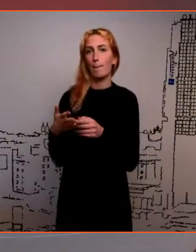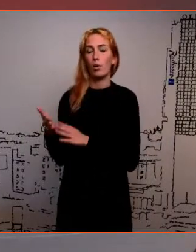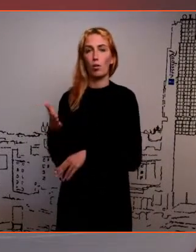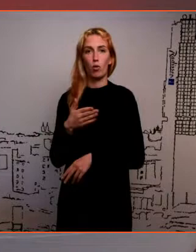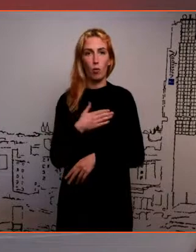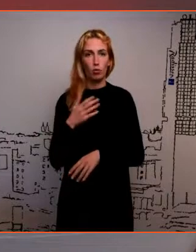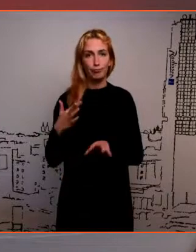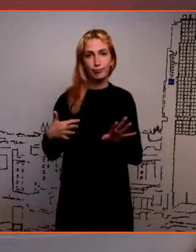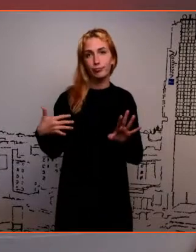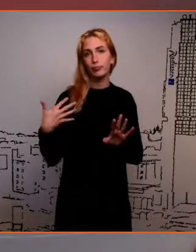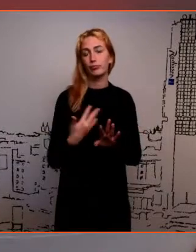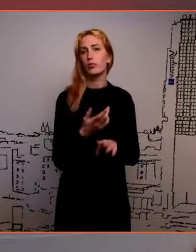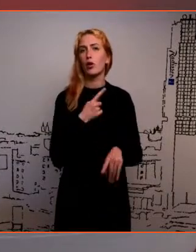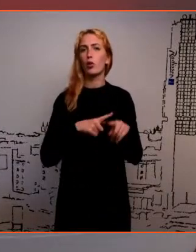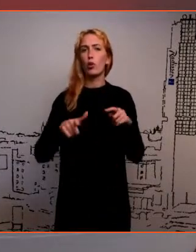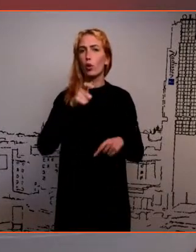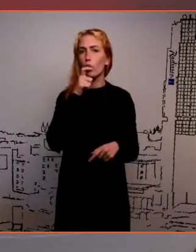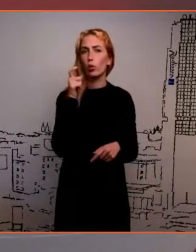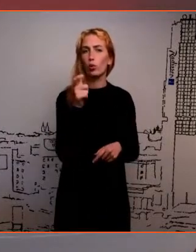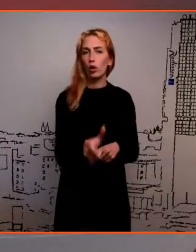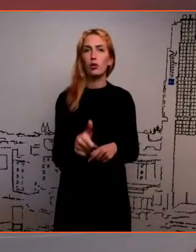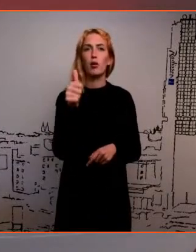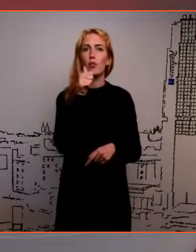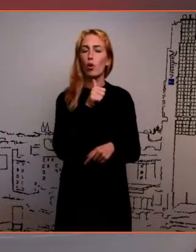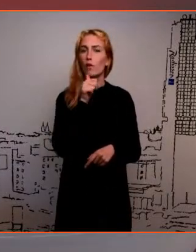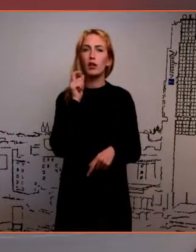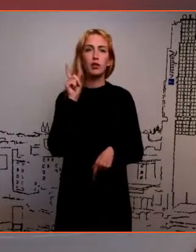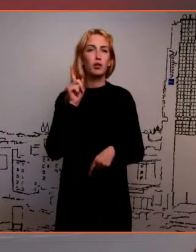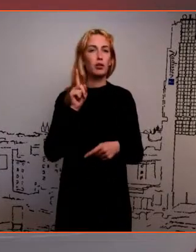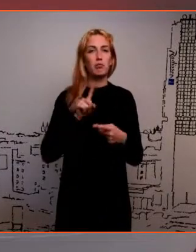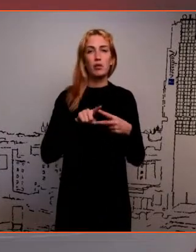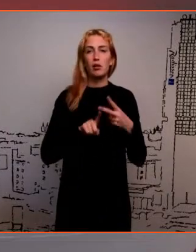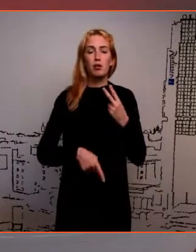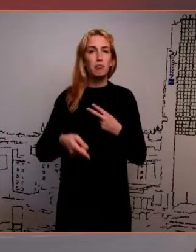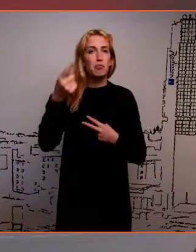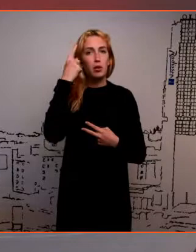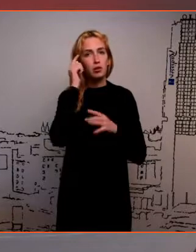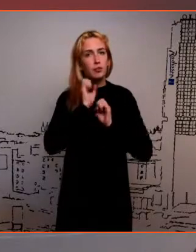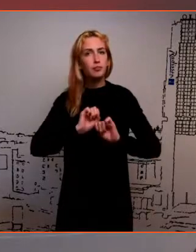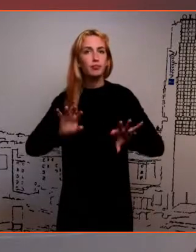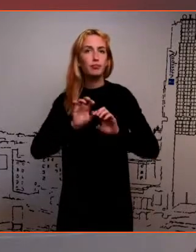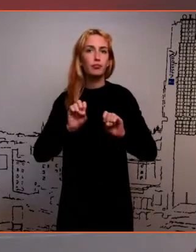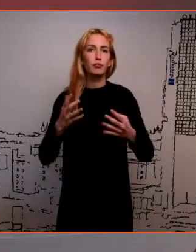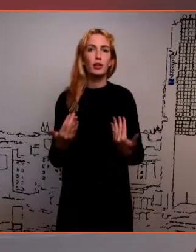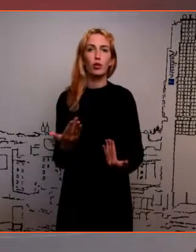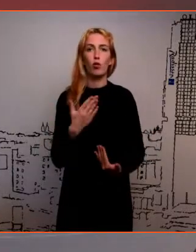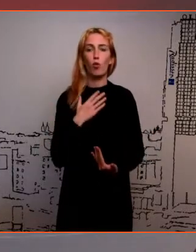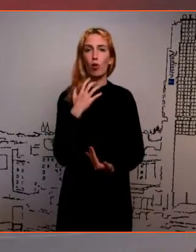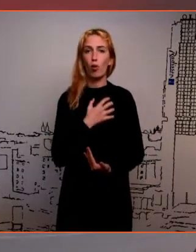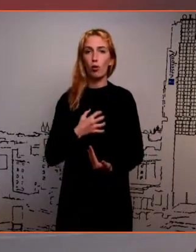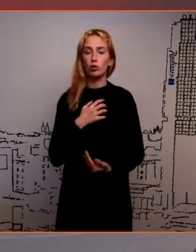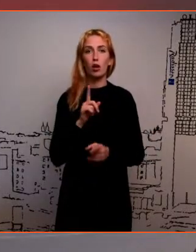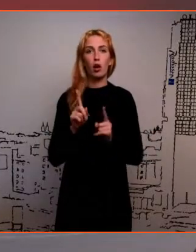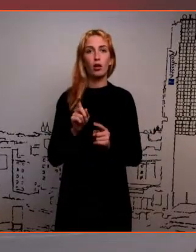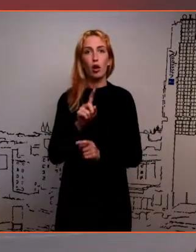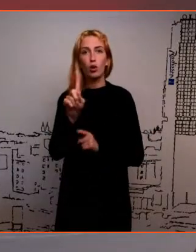Ütleksin kohe ära, et püüan jagada mõned mõtted, mis mind ennast kõnetavad täna, aga ma ei vasta